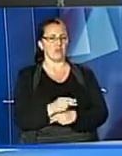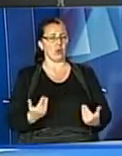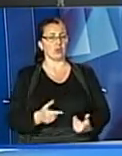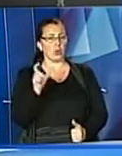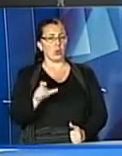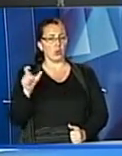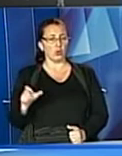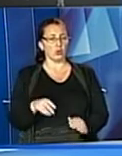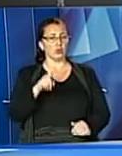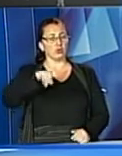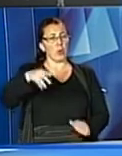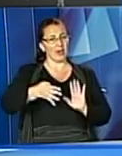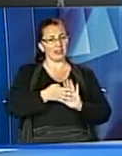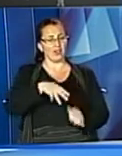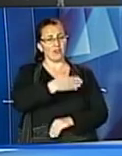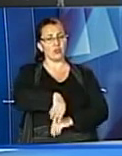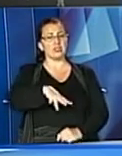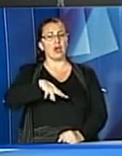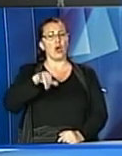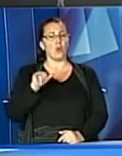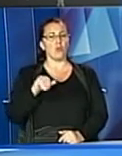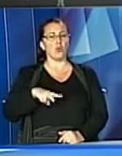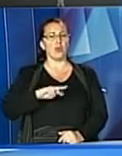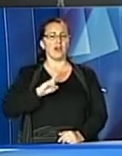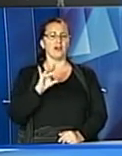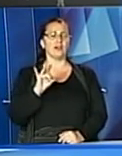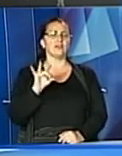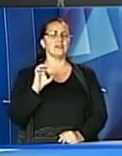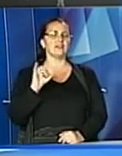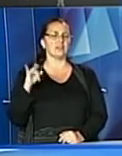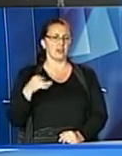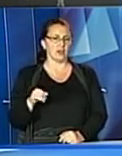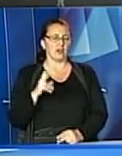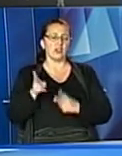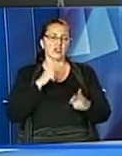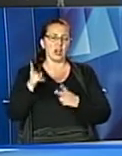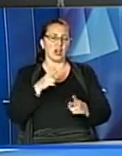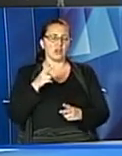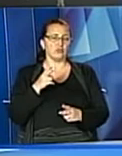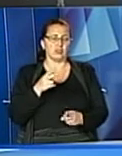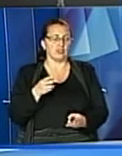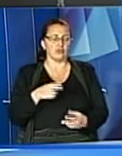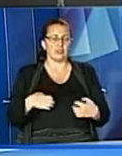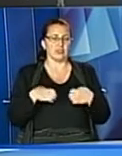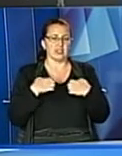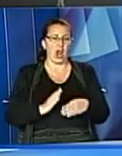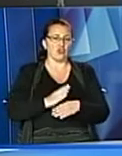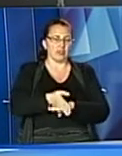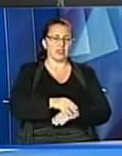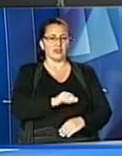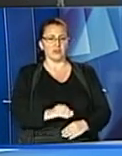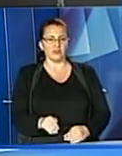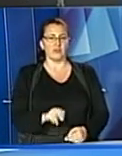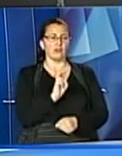номер 9 на вулиці Мул'ярській скаржаться на жахливий стан під'їзду та підвалу. Уже багато років вони обивають пороги